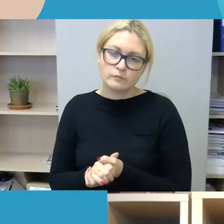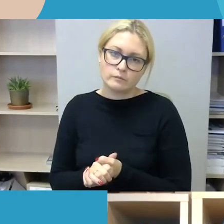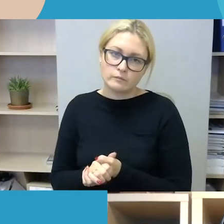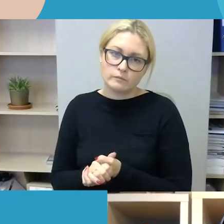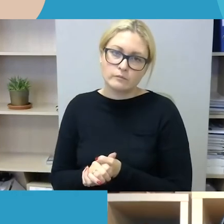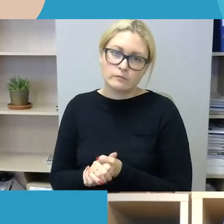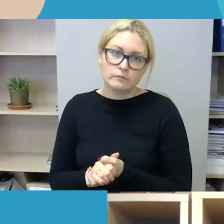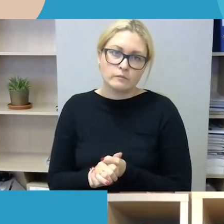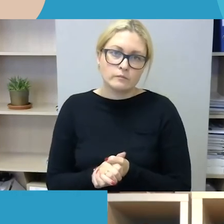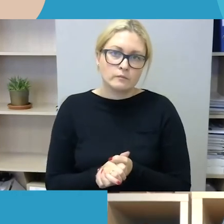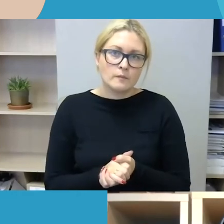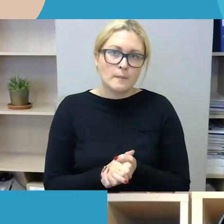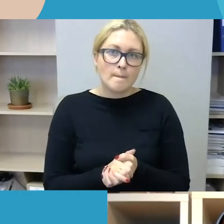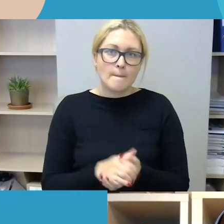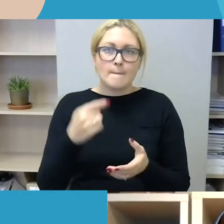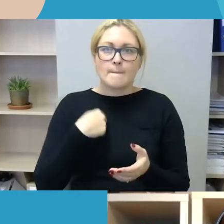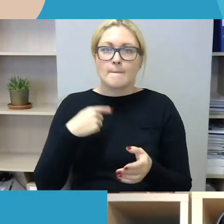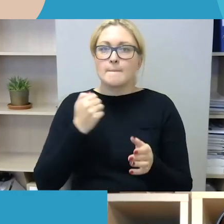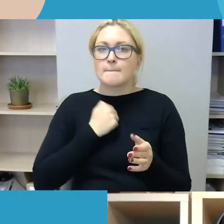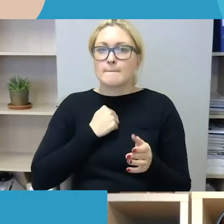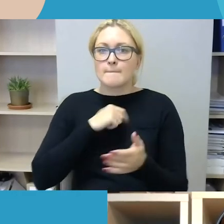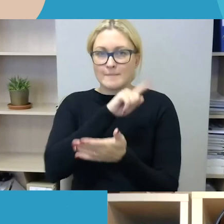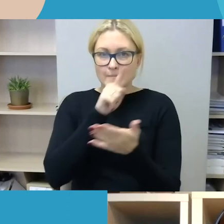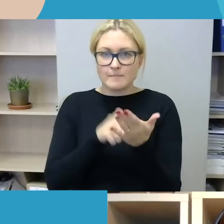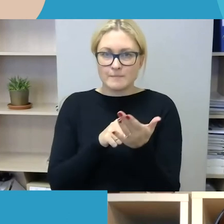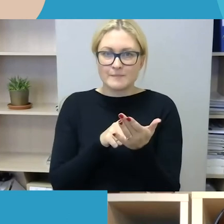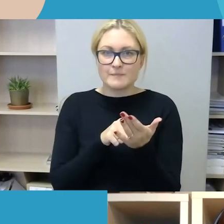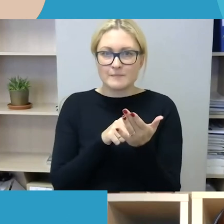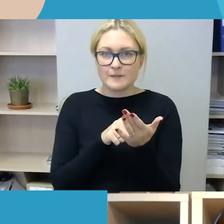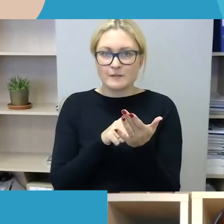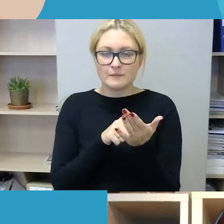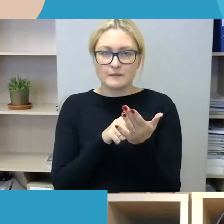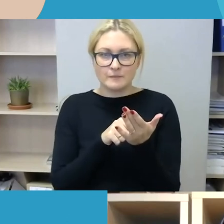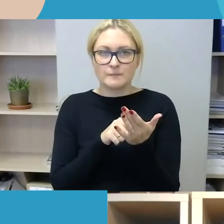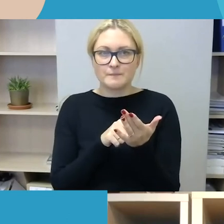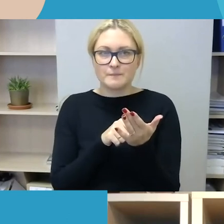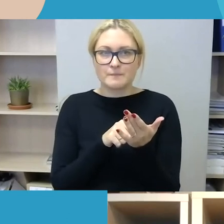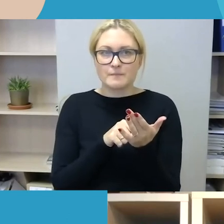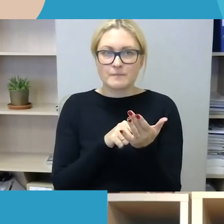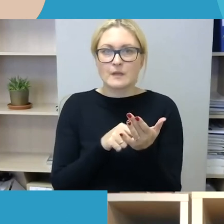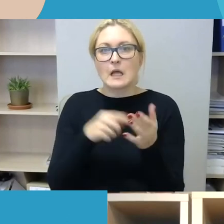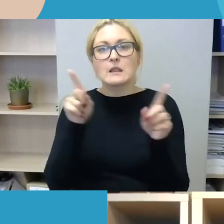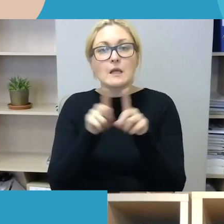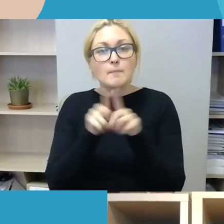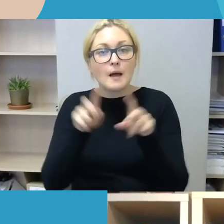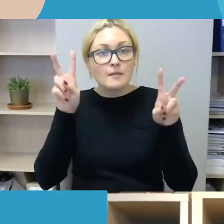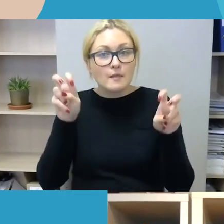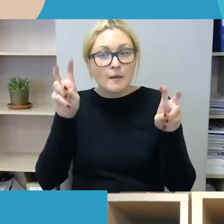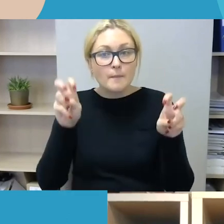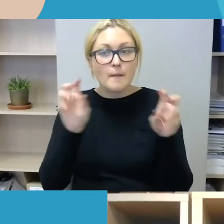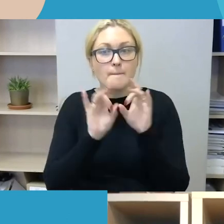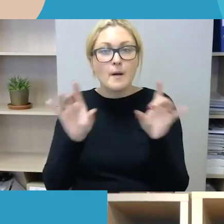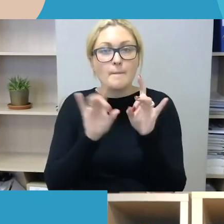Aš dar turėčiau tokį klausimą apie tai, na, čia turime kaip vieną tokią temą užsidrėžę pakalbėti ir apie tai, kaip